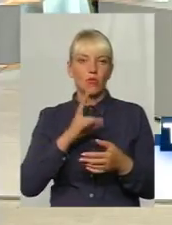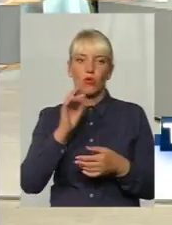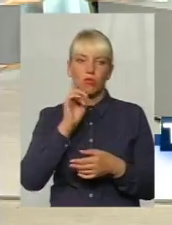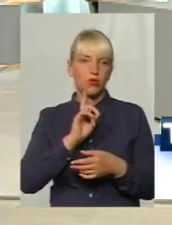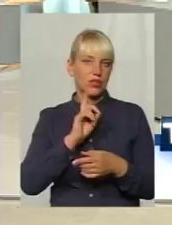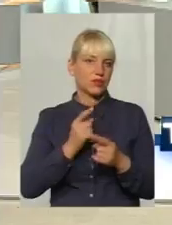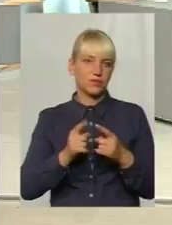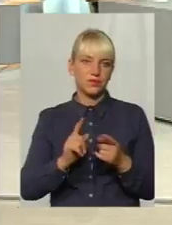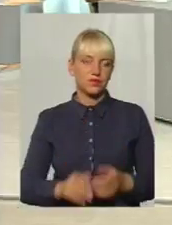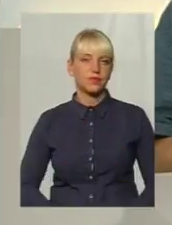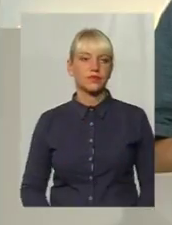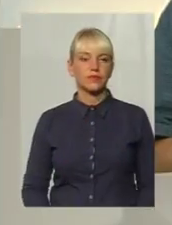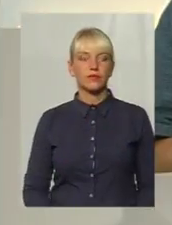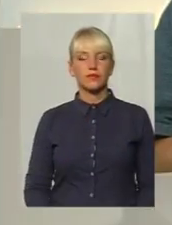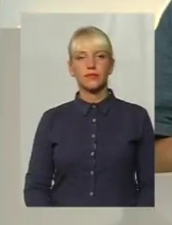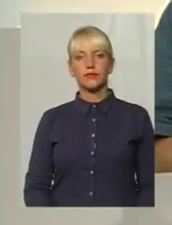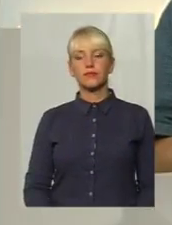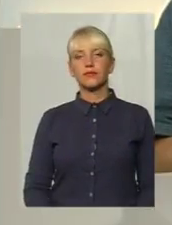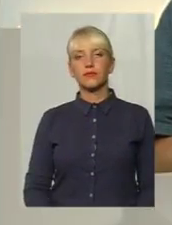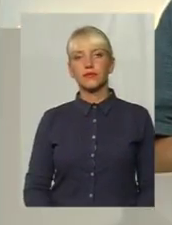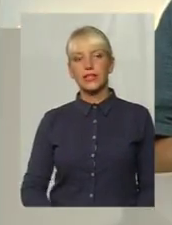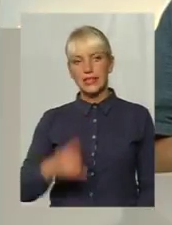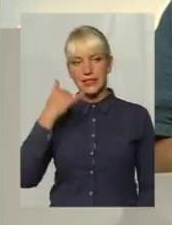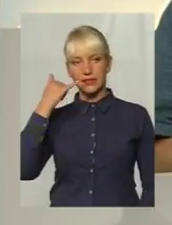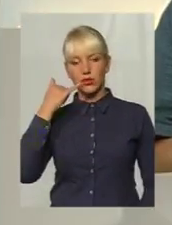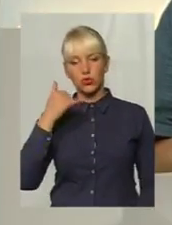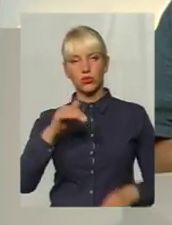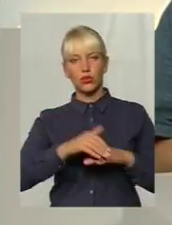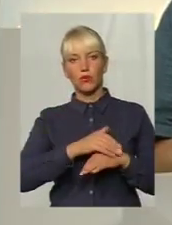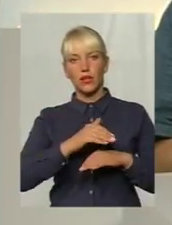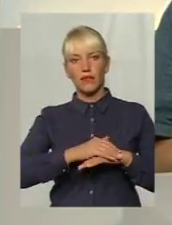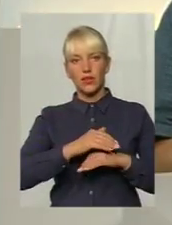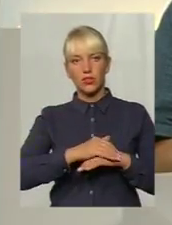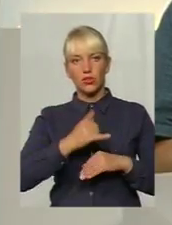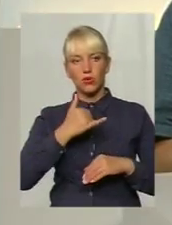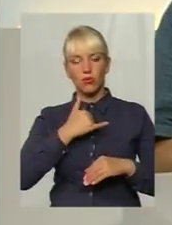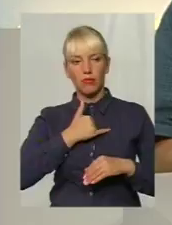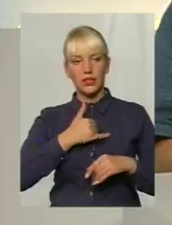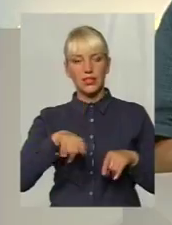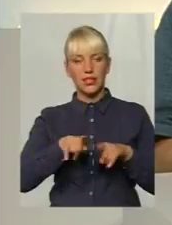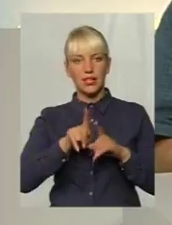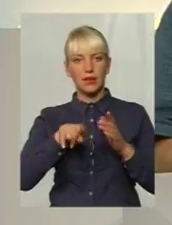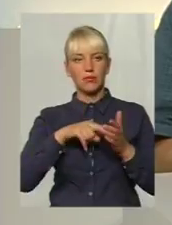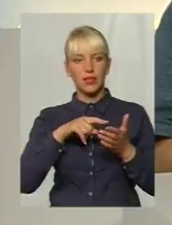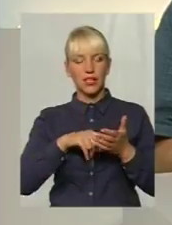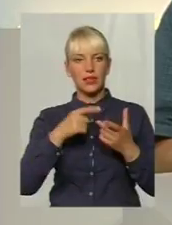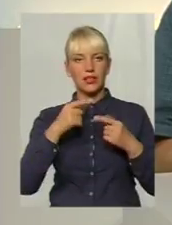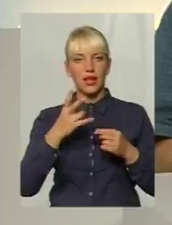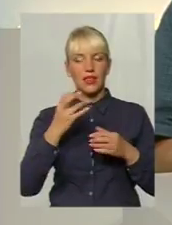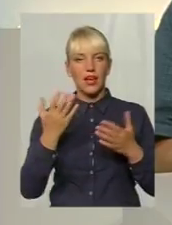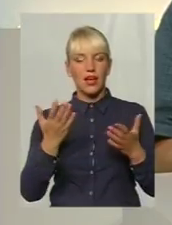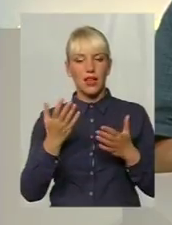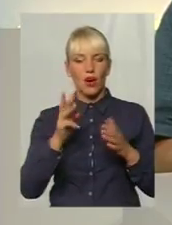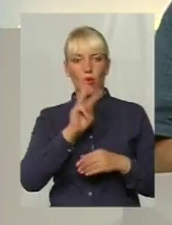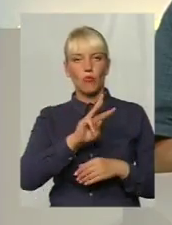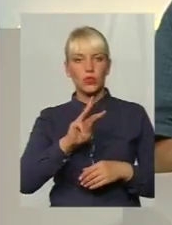дзвіночок. Доброго вечора. Добрий вечір. вечора. Мене таке запитання. Де на якому сайті ми будемо